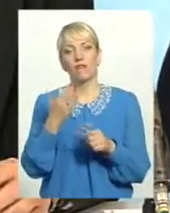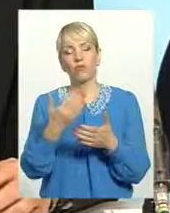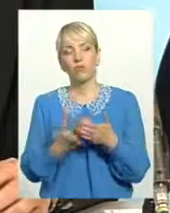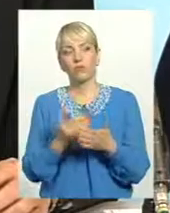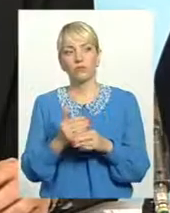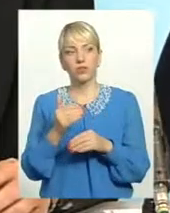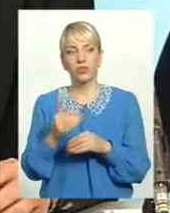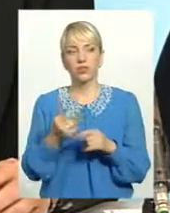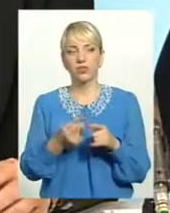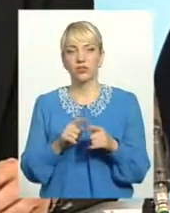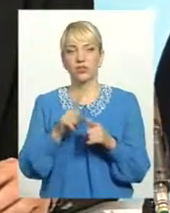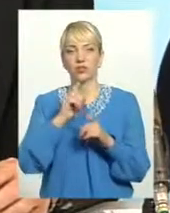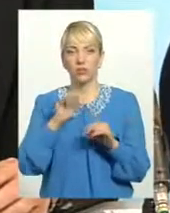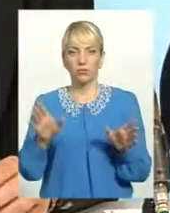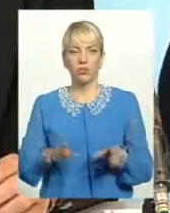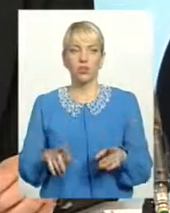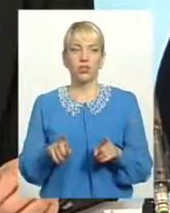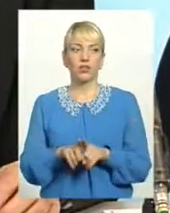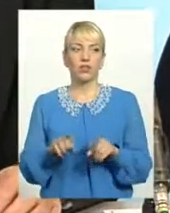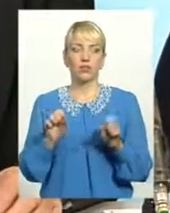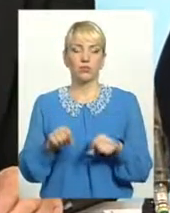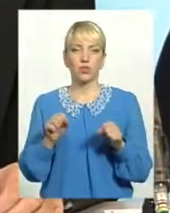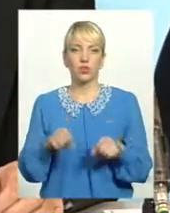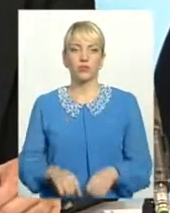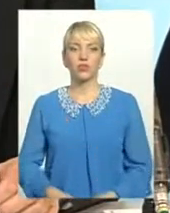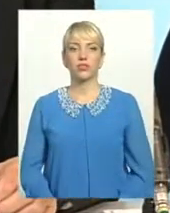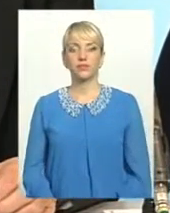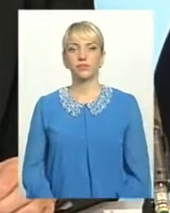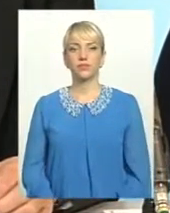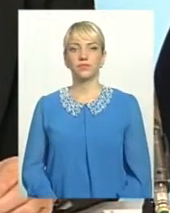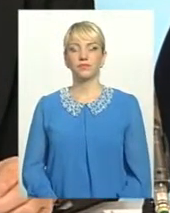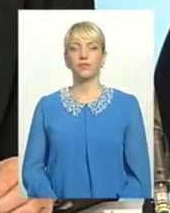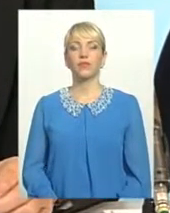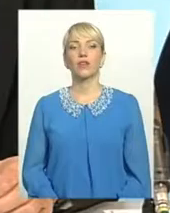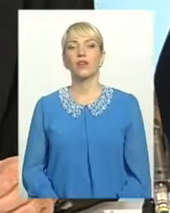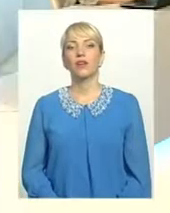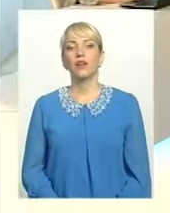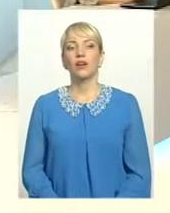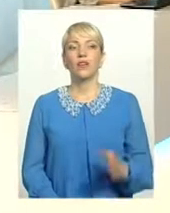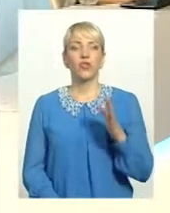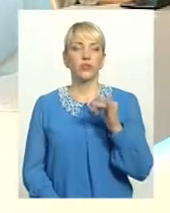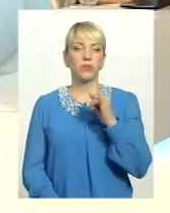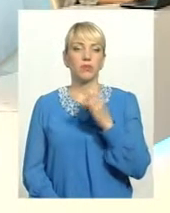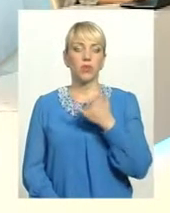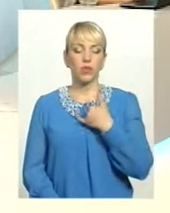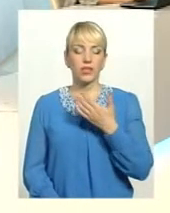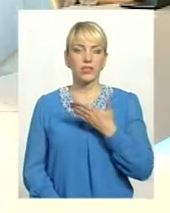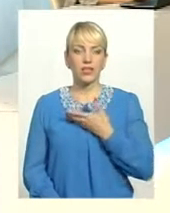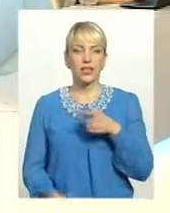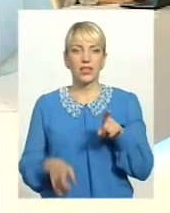це вже не буде такої можливості. Володимир Іванович, от відбувають в нас засідання ці.